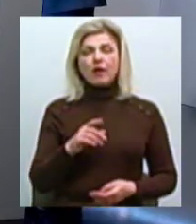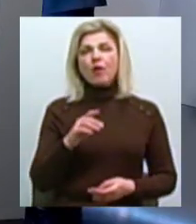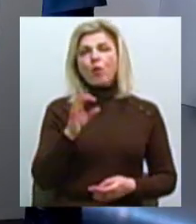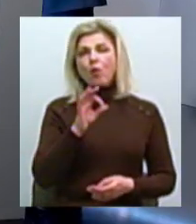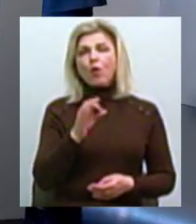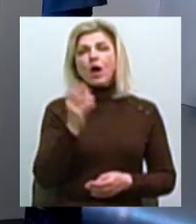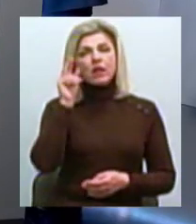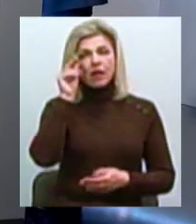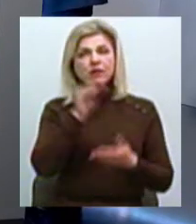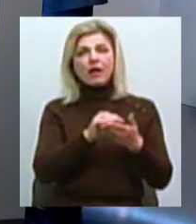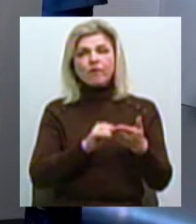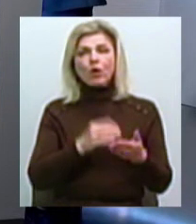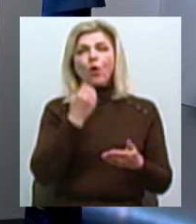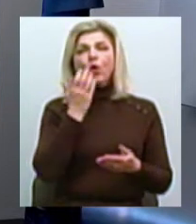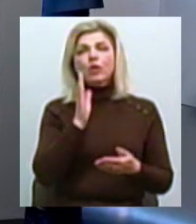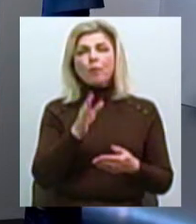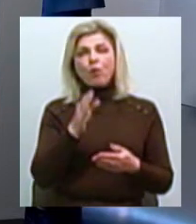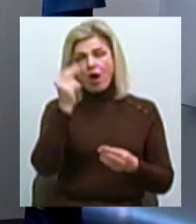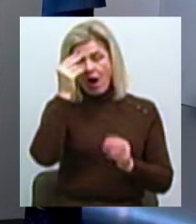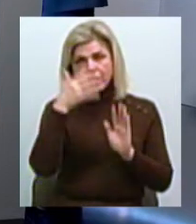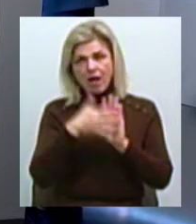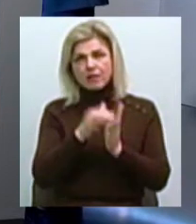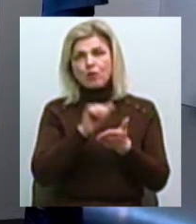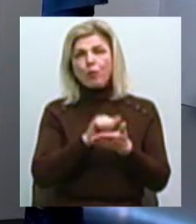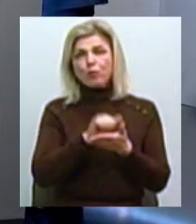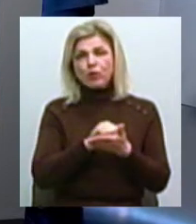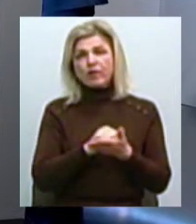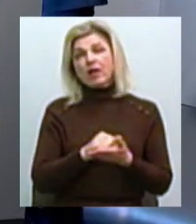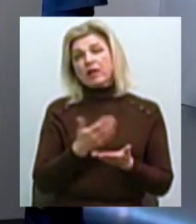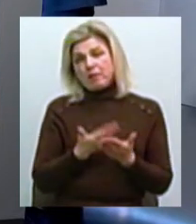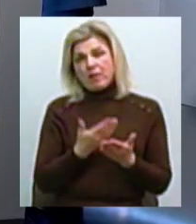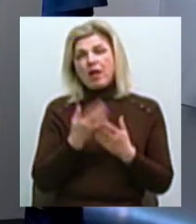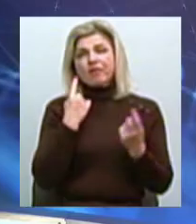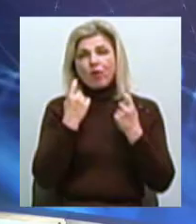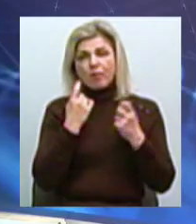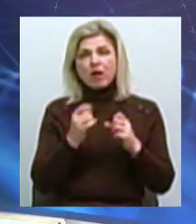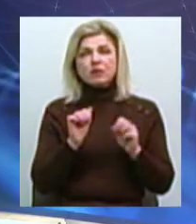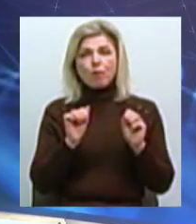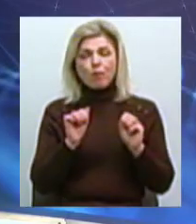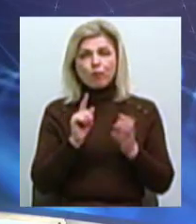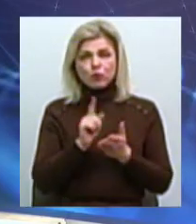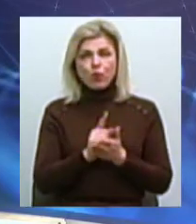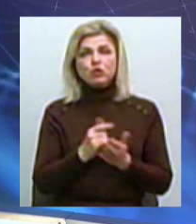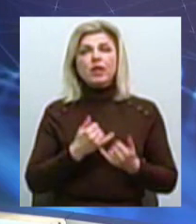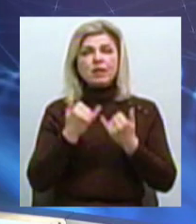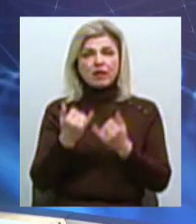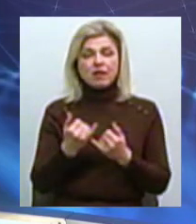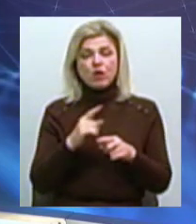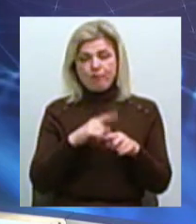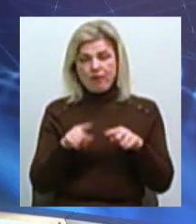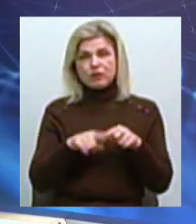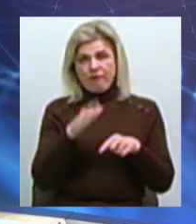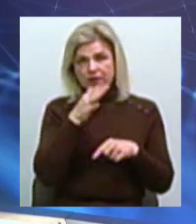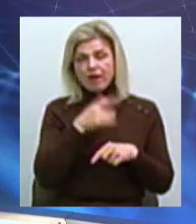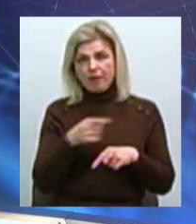того, коли саме цей аналіз має бути опублікований За рішенням комісії інформація має бути надана на найближчий термін Я думаю, що